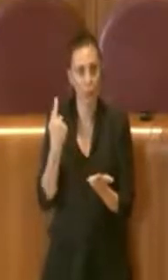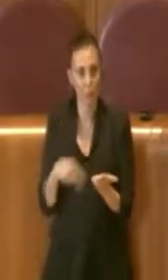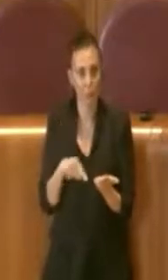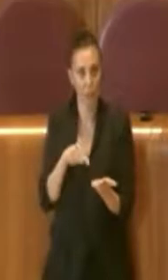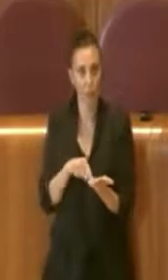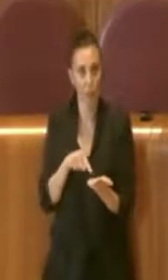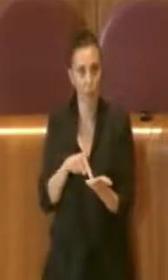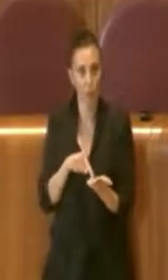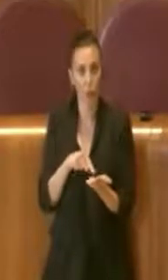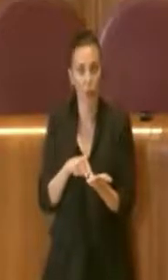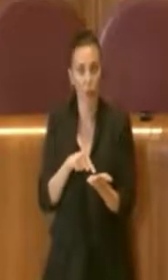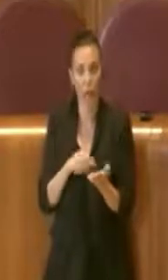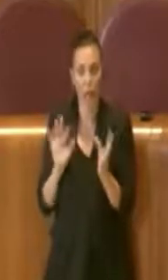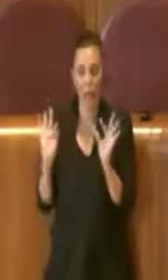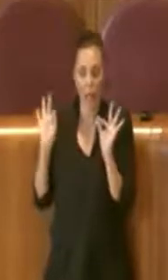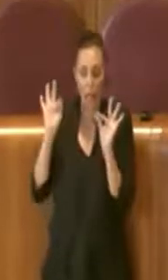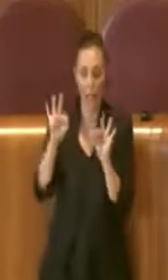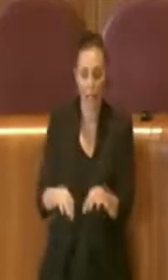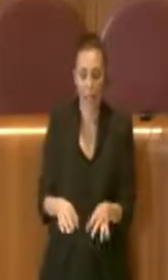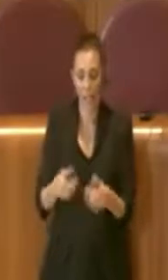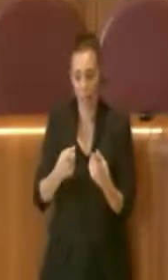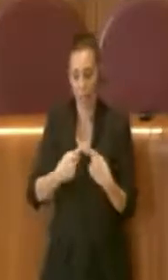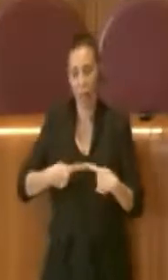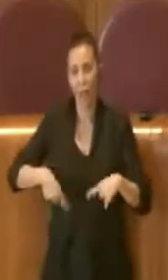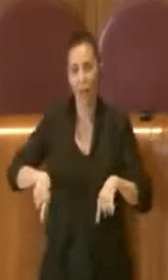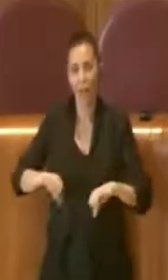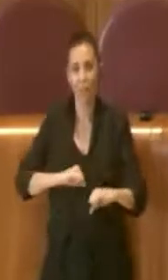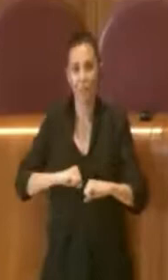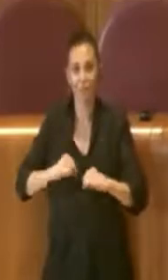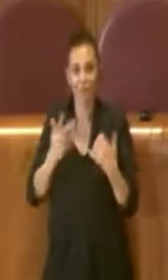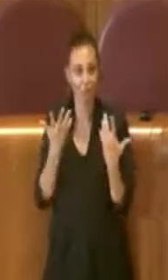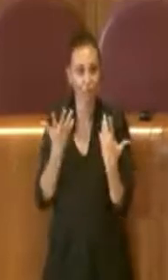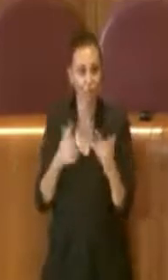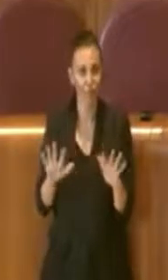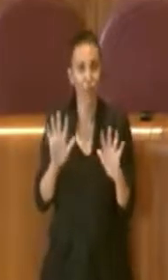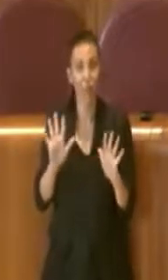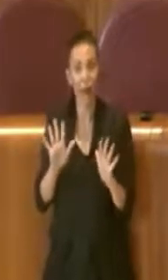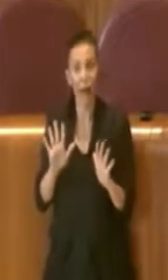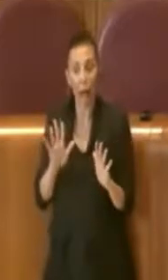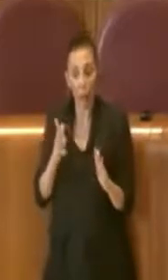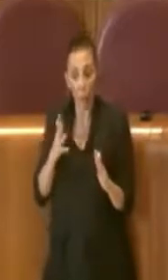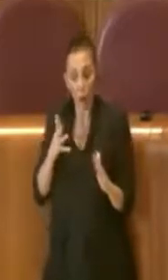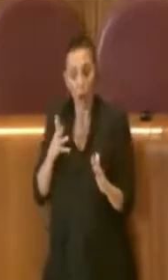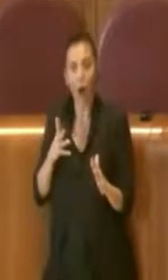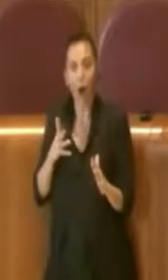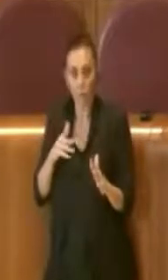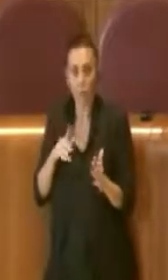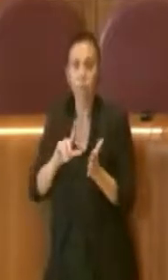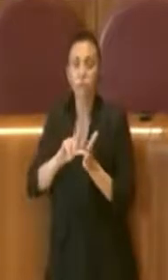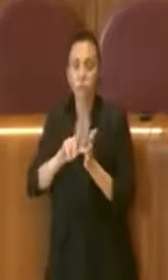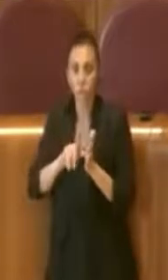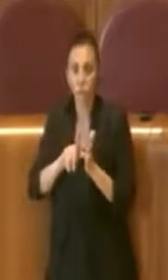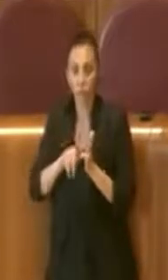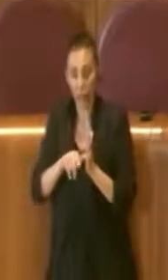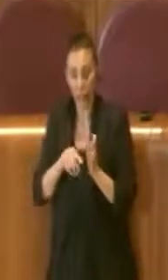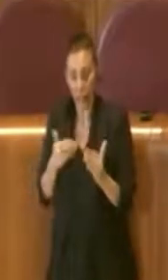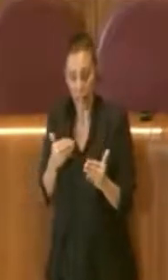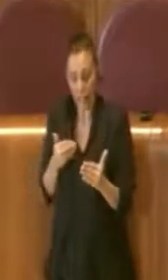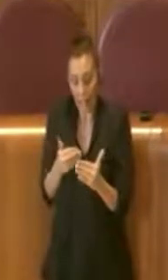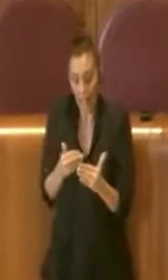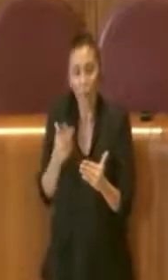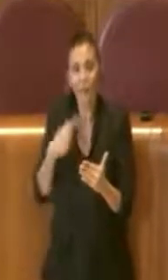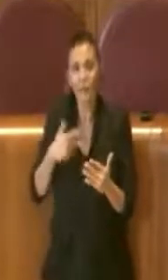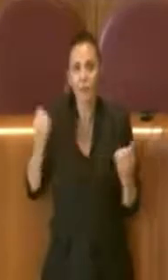arriva a fine consigliatura ma in tempo appunto per promuovere la candidatura di Roma